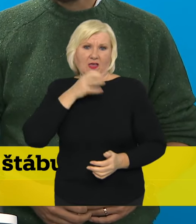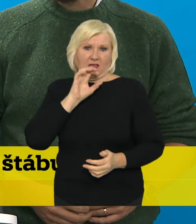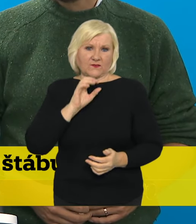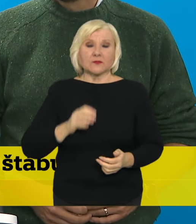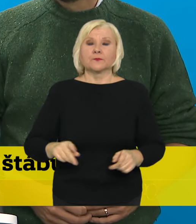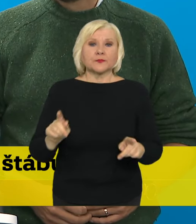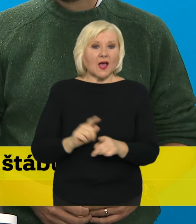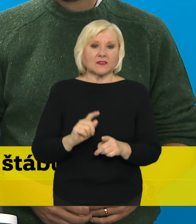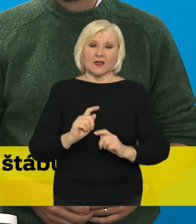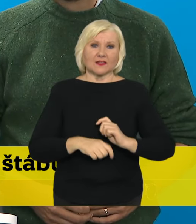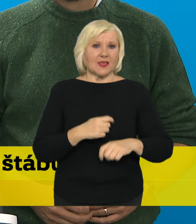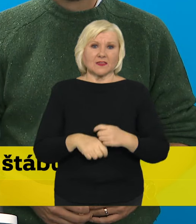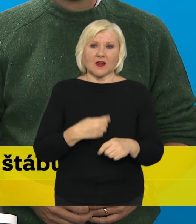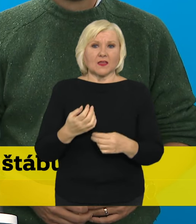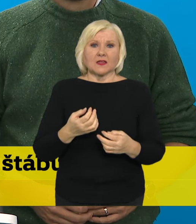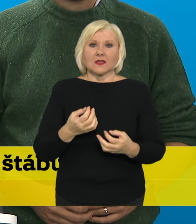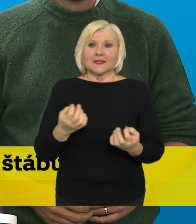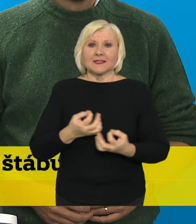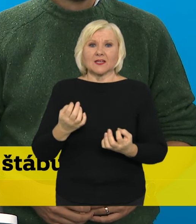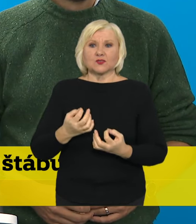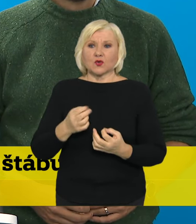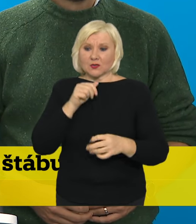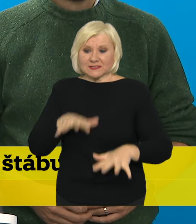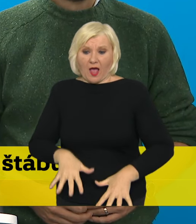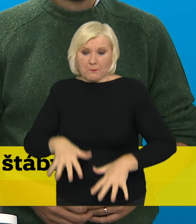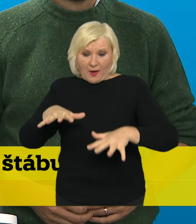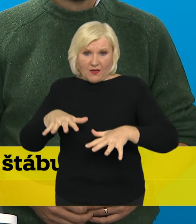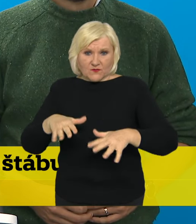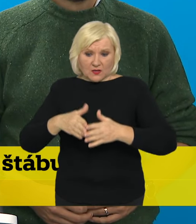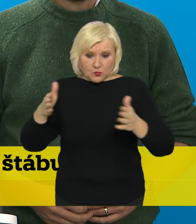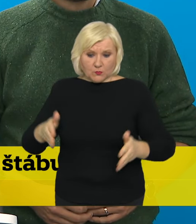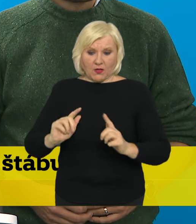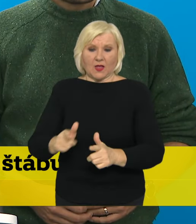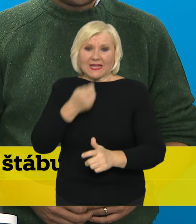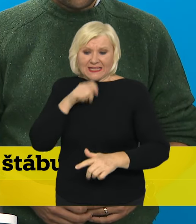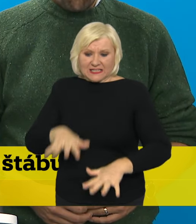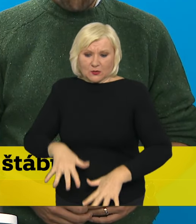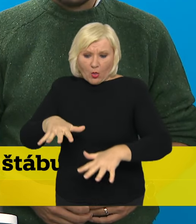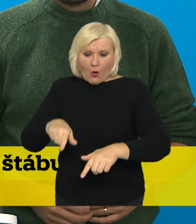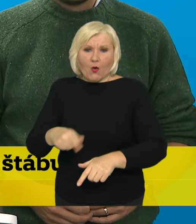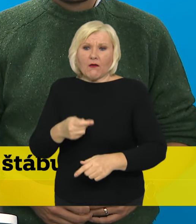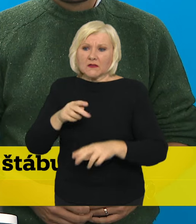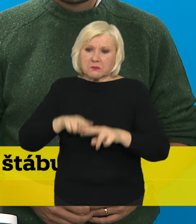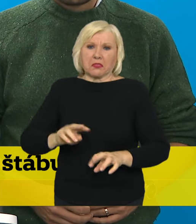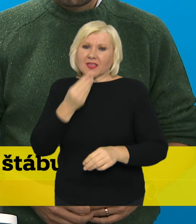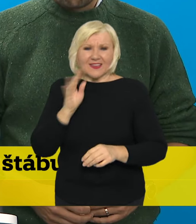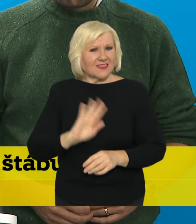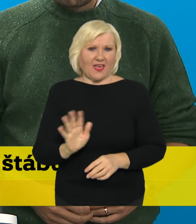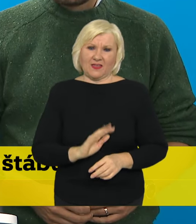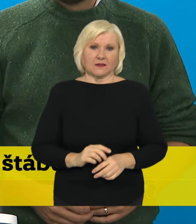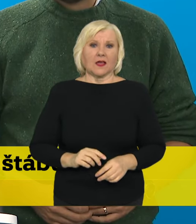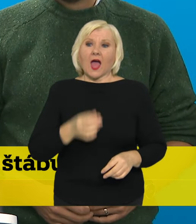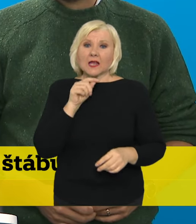nestažit konzumovat potraviny, které zůstaly v těch zaplavených nemovitostech. Při úklidu vždy používat ochrané